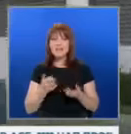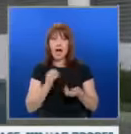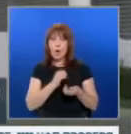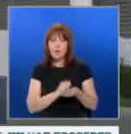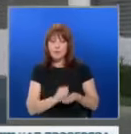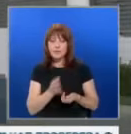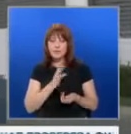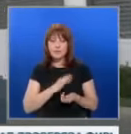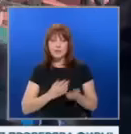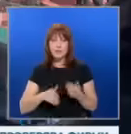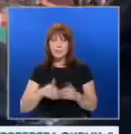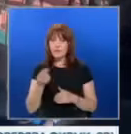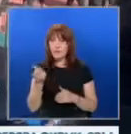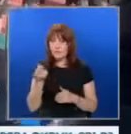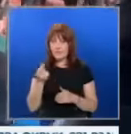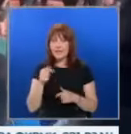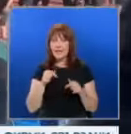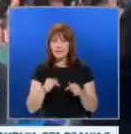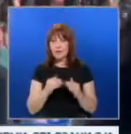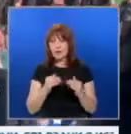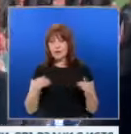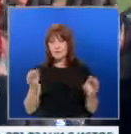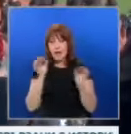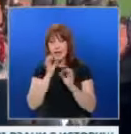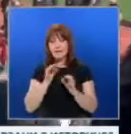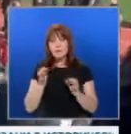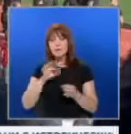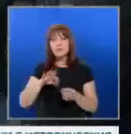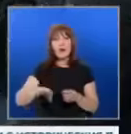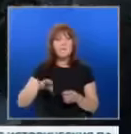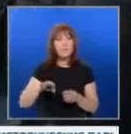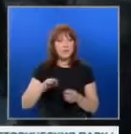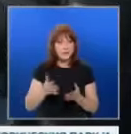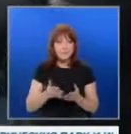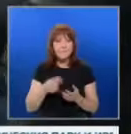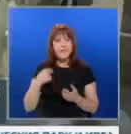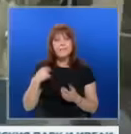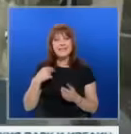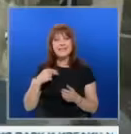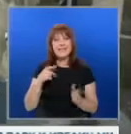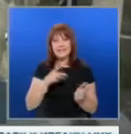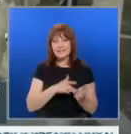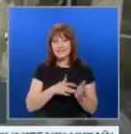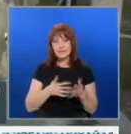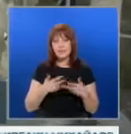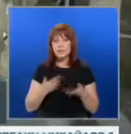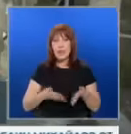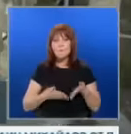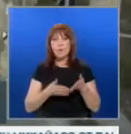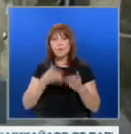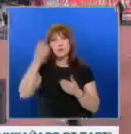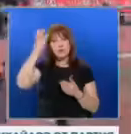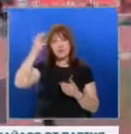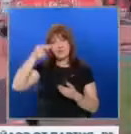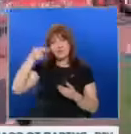да получават много повече средства, но на този етап няма от друга оферта с по-добри параметри. Президентът на Централата отново поиска помощ от държавните